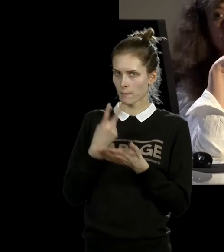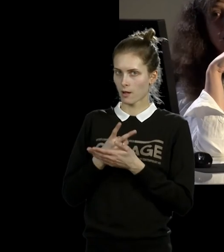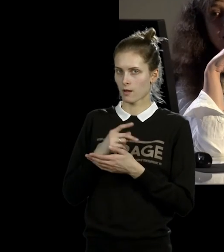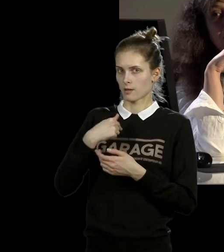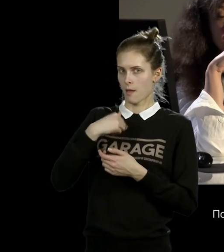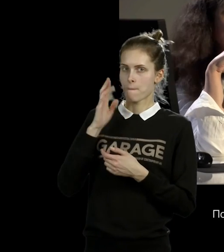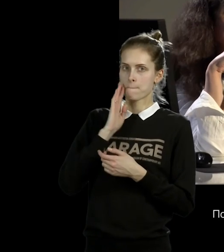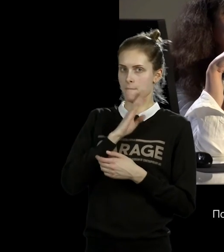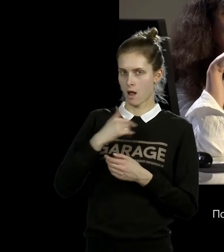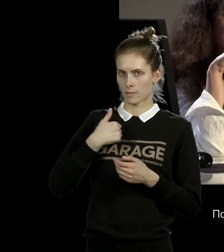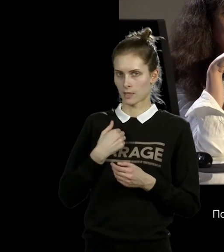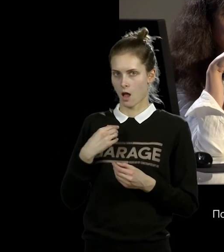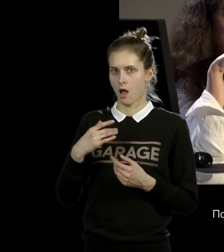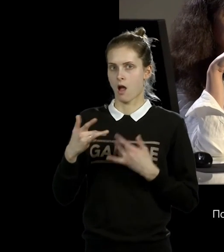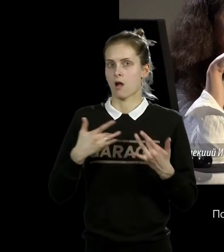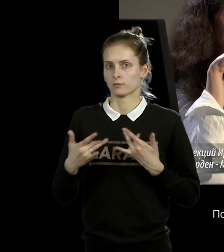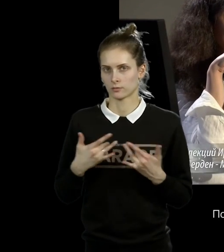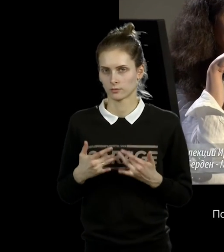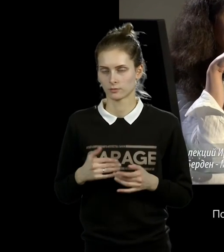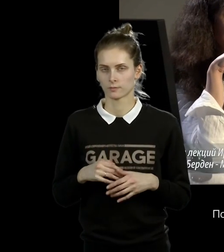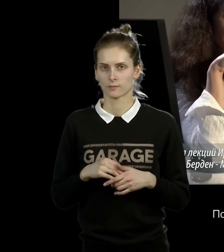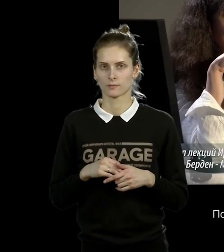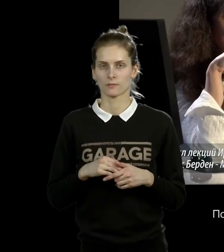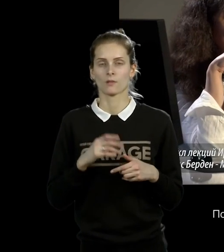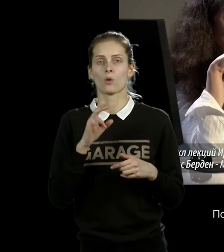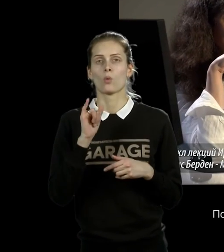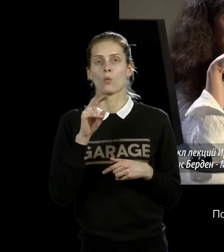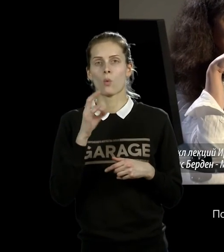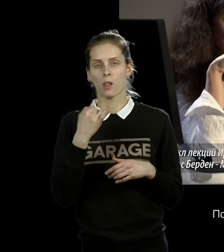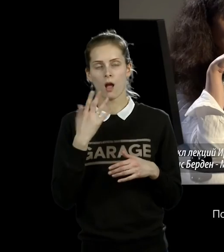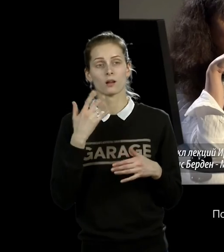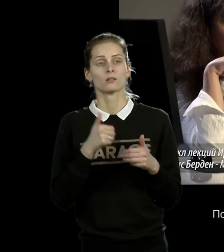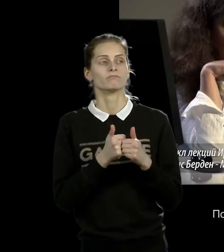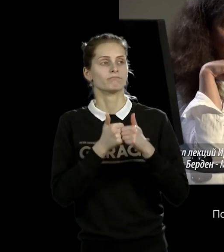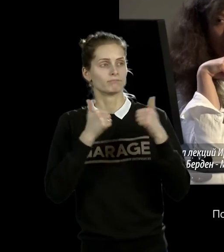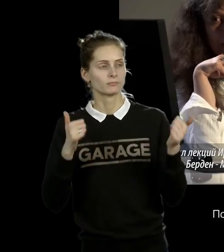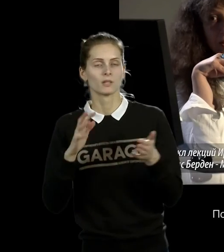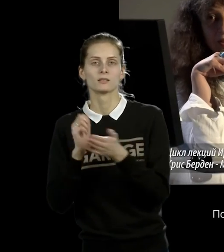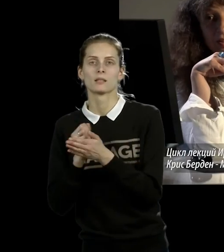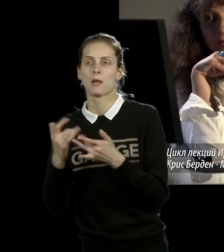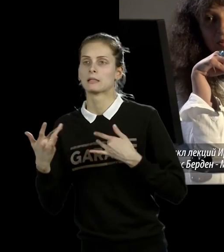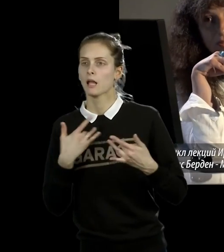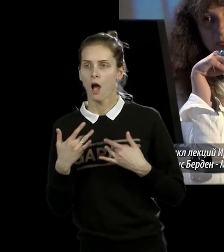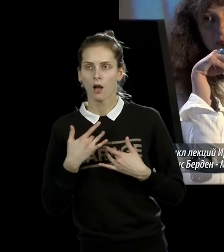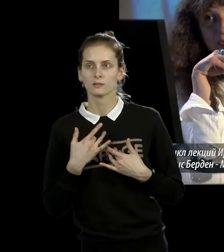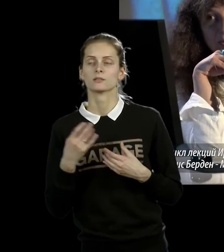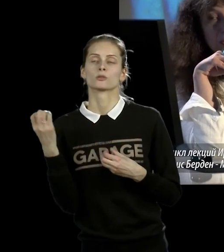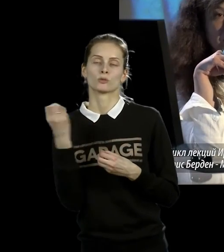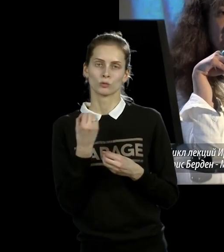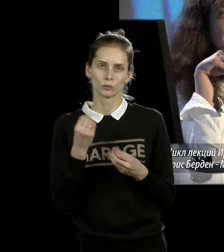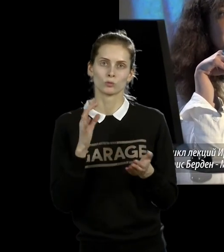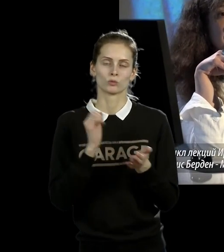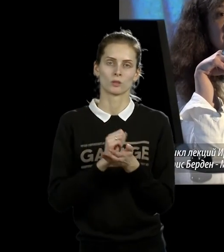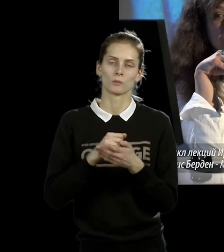Абрамовича. Вторая, но, собственно говоря, после расставания с Улаем, она занималась не только театром, у были разные проекты. Один из проектов был такой